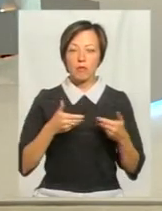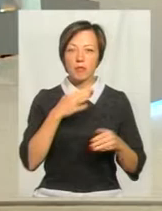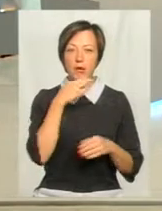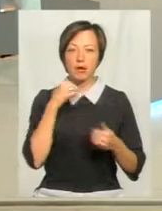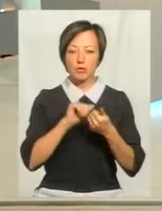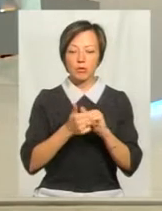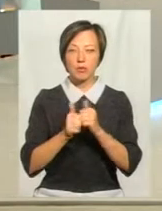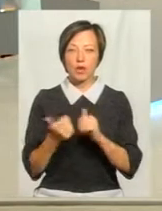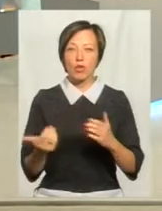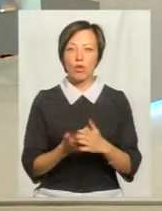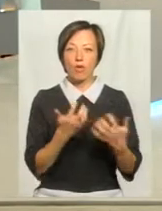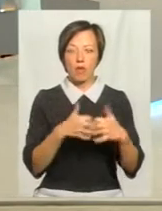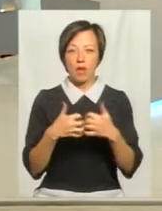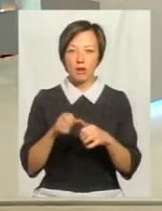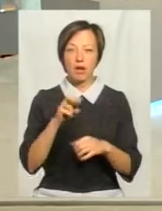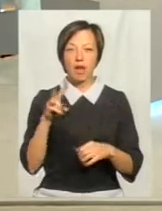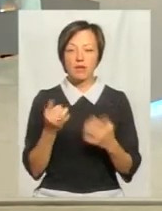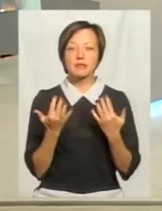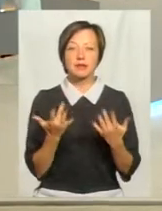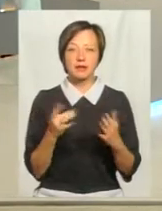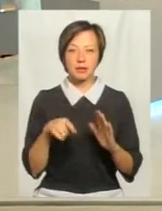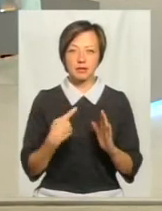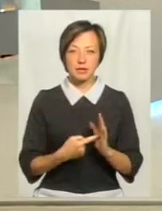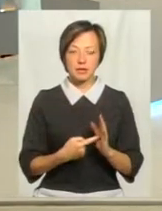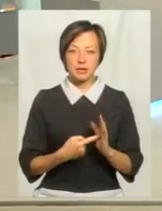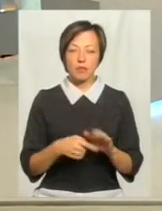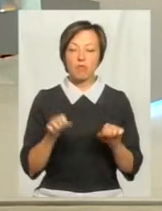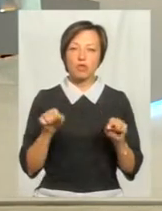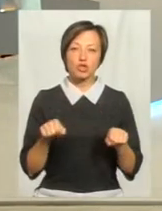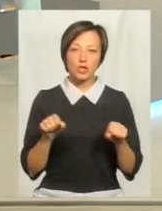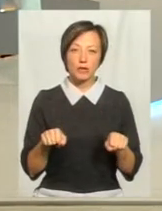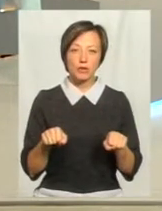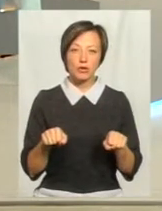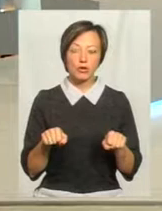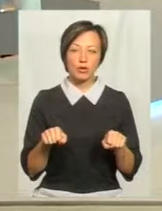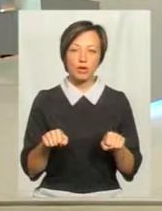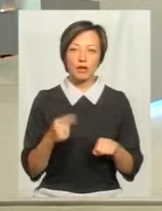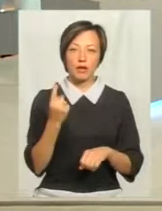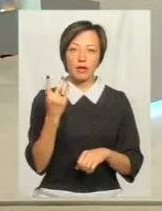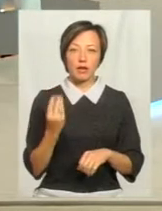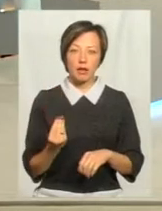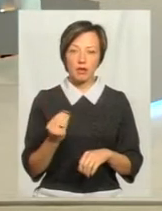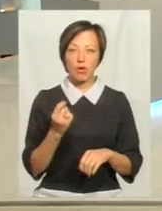поміняли нового обладнання. Але все ж таки скільки? Ну, можливо, на день,